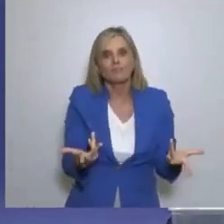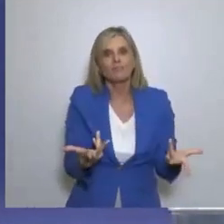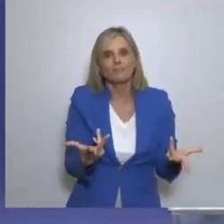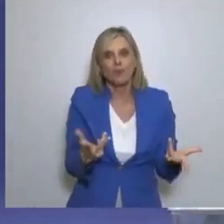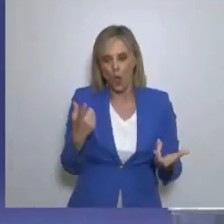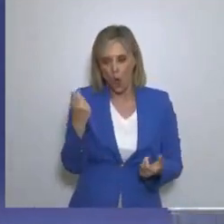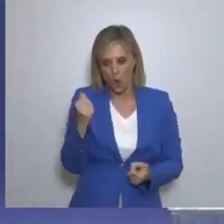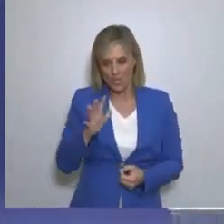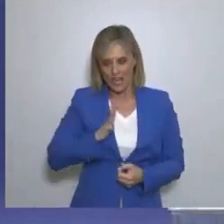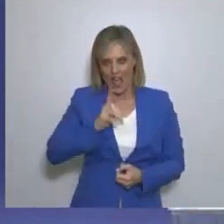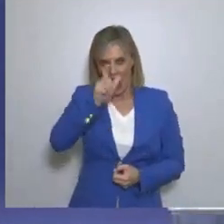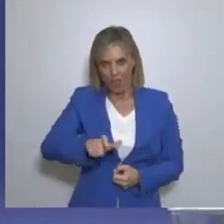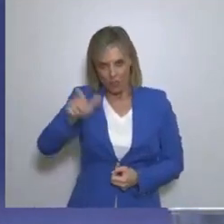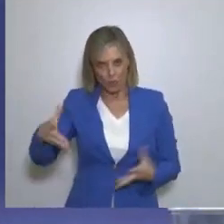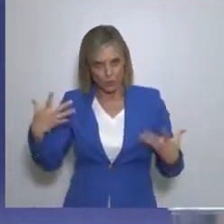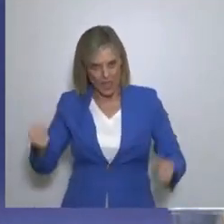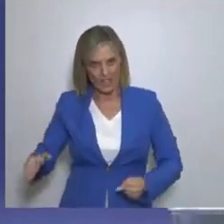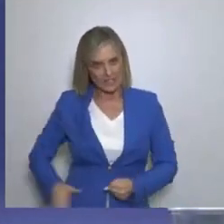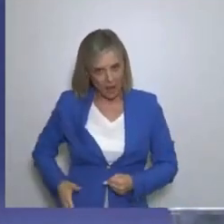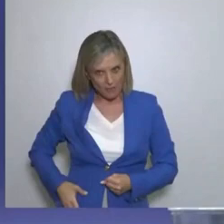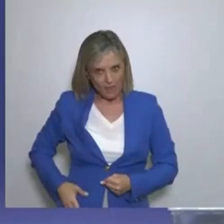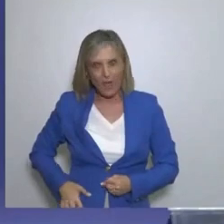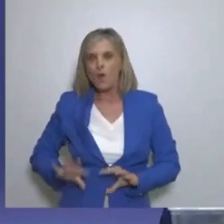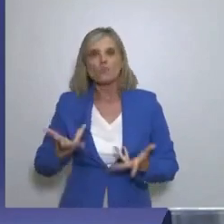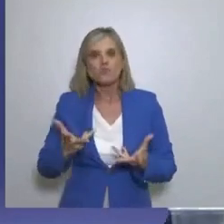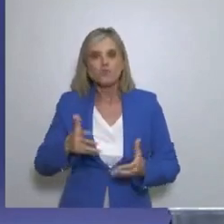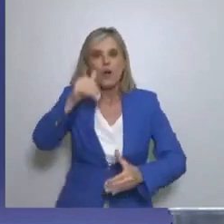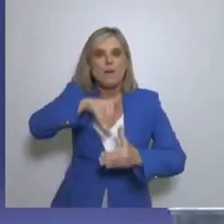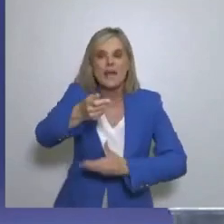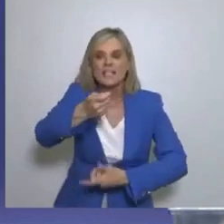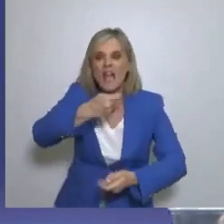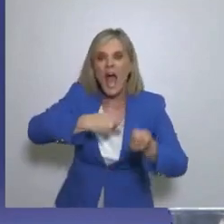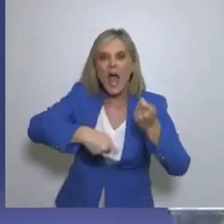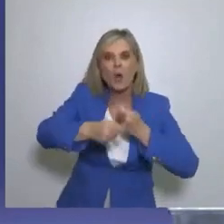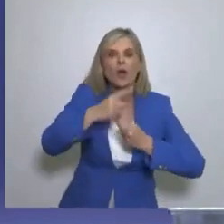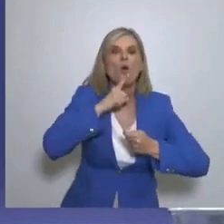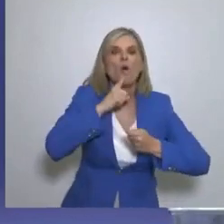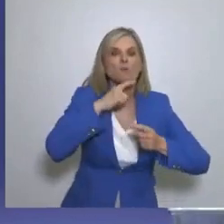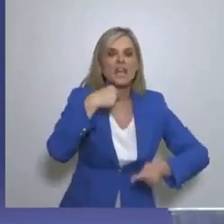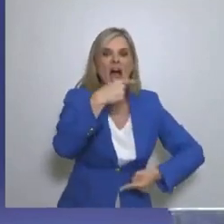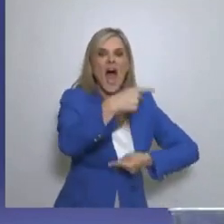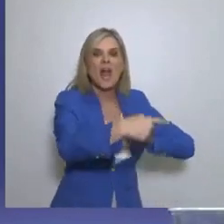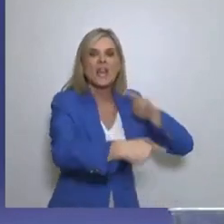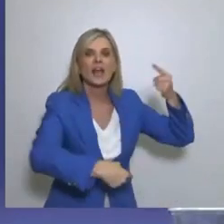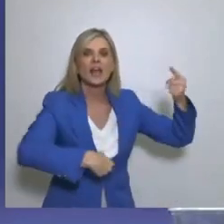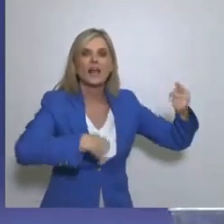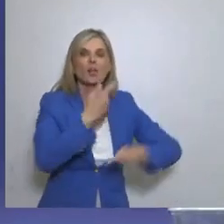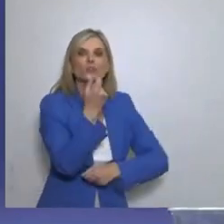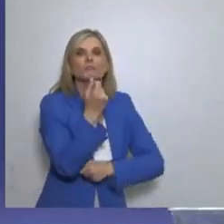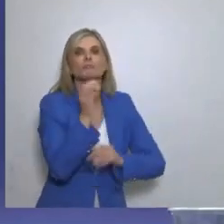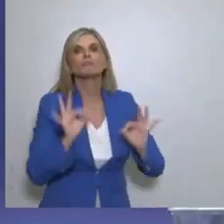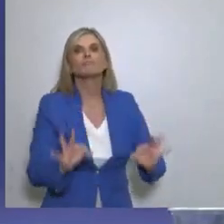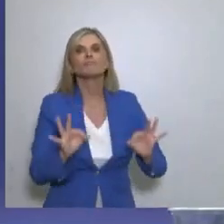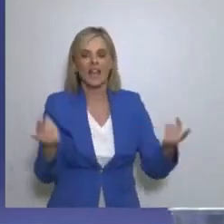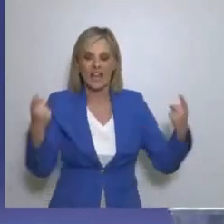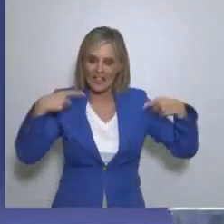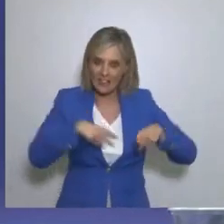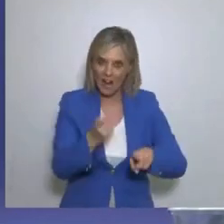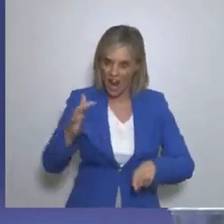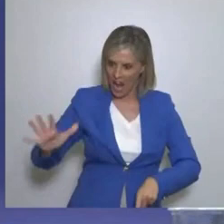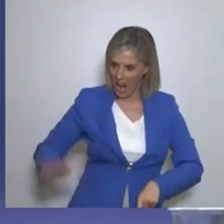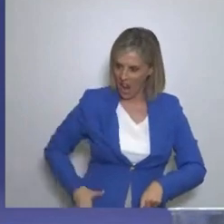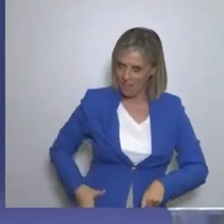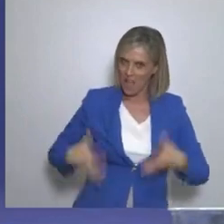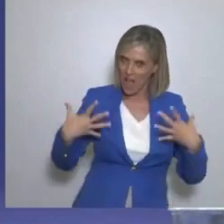πουθανά Τα χρήματα σε μια ενχώρια αγορά Είναι μια τέλεια ανακύκλωση Ουσιαστικά είναι ταυτόχρονη Γυρώνει